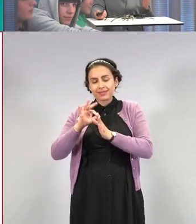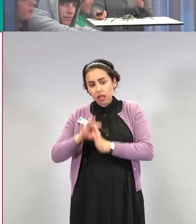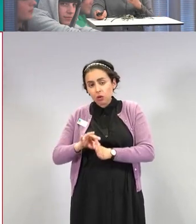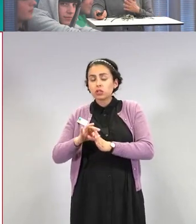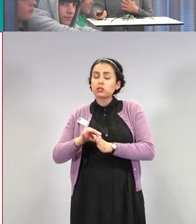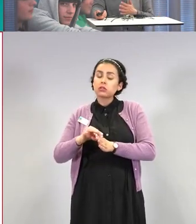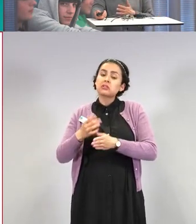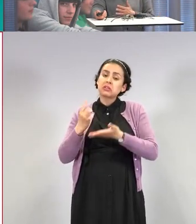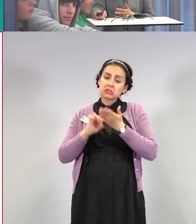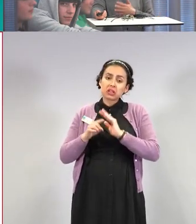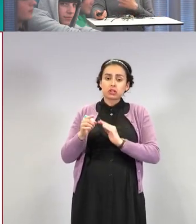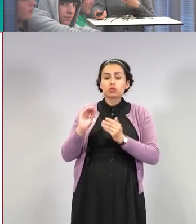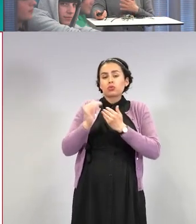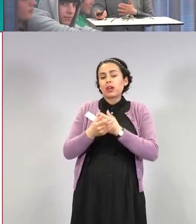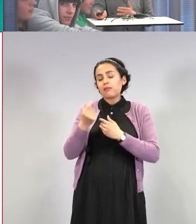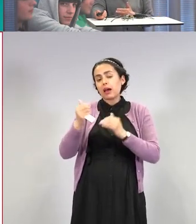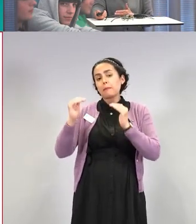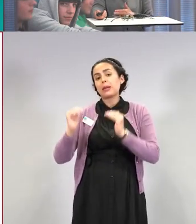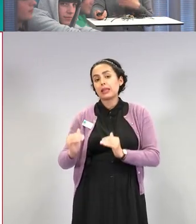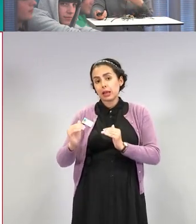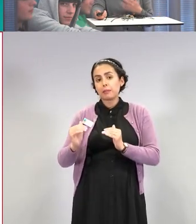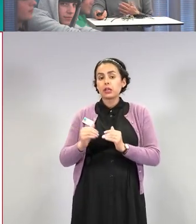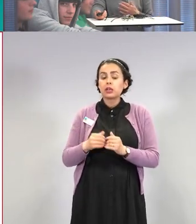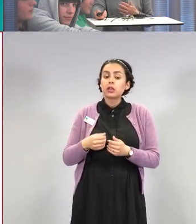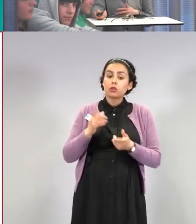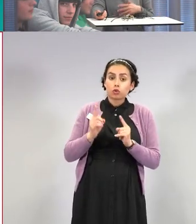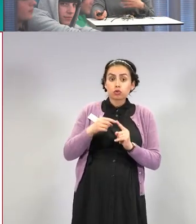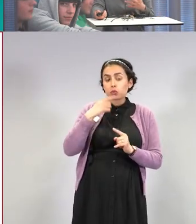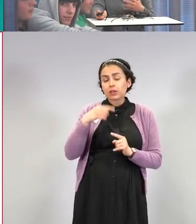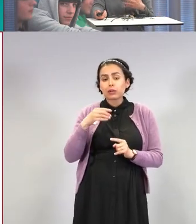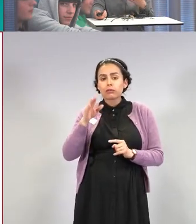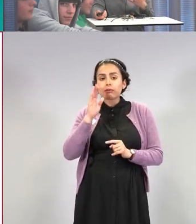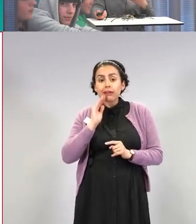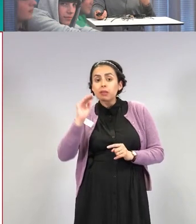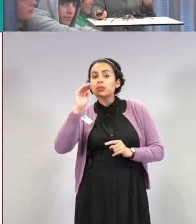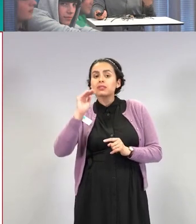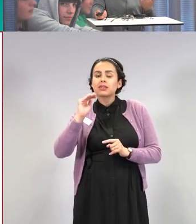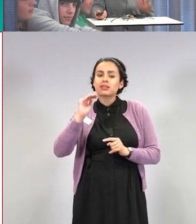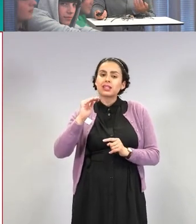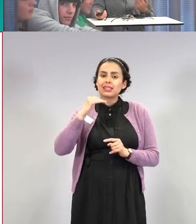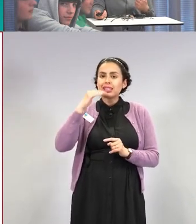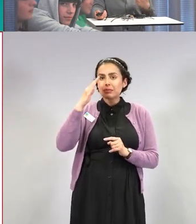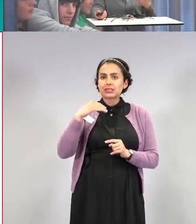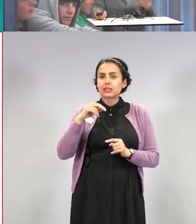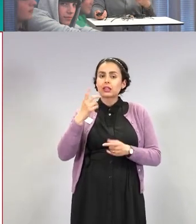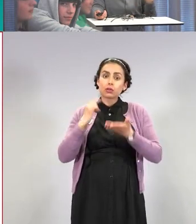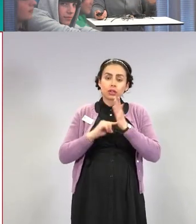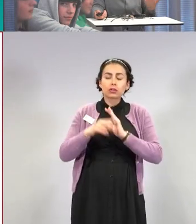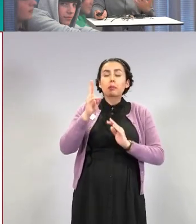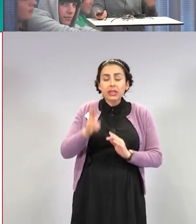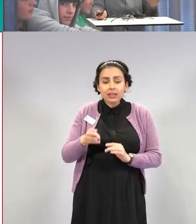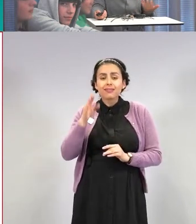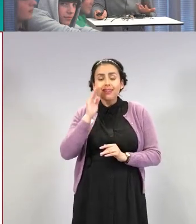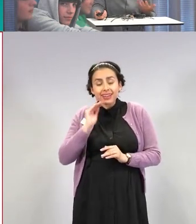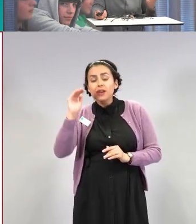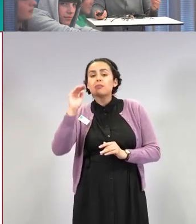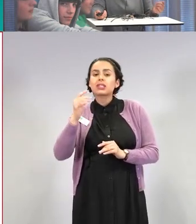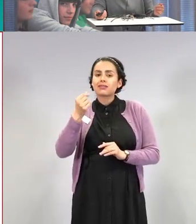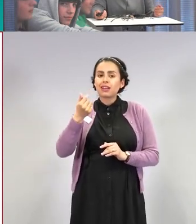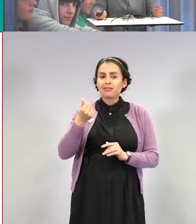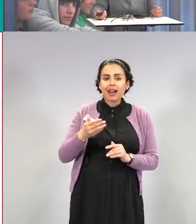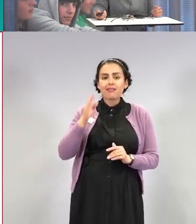Lisäksi puhutaanko ikääntyneistä, kuinka ikääntyneistä puhutaan tai puhutaanko perussairausta, tai sitten ihan